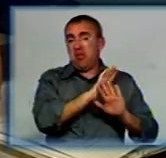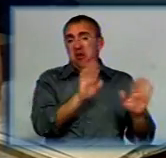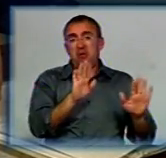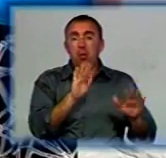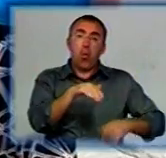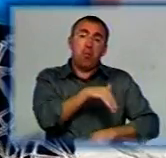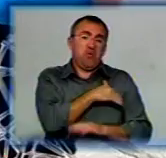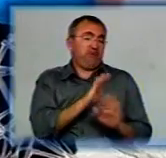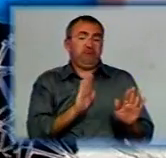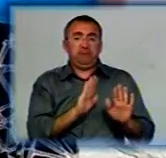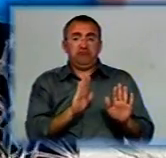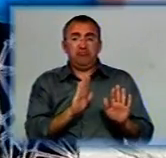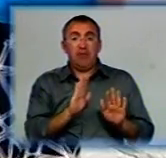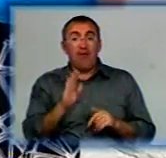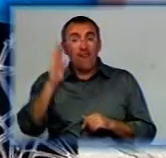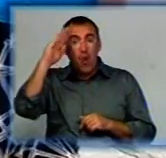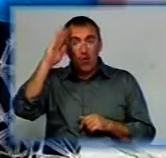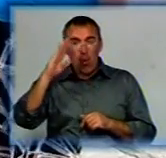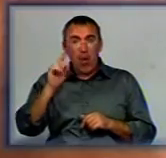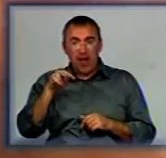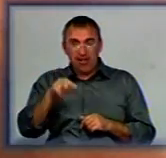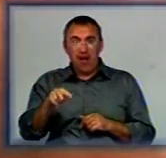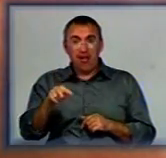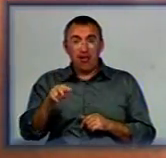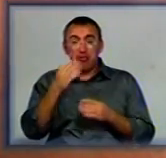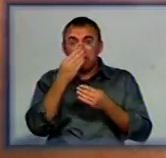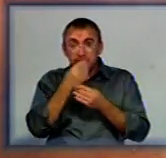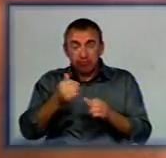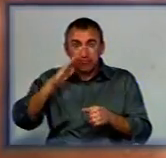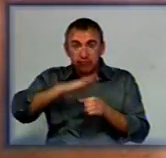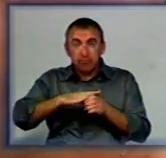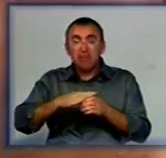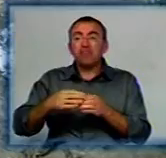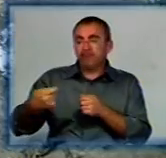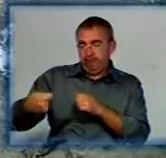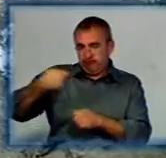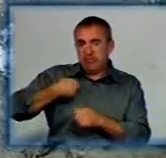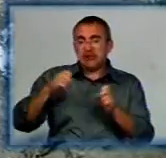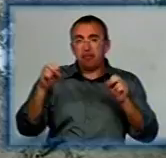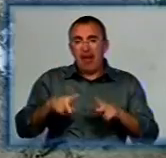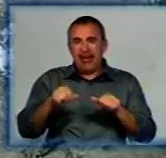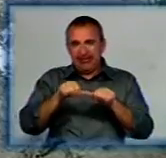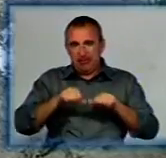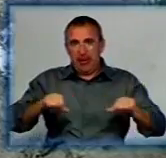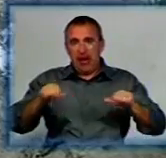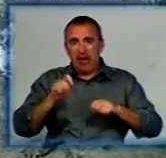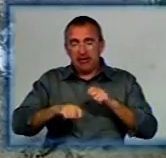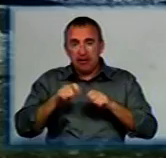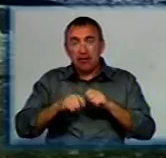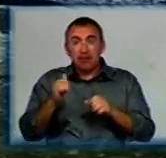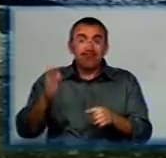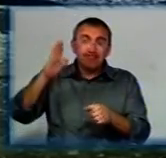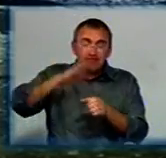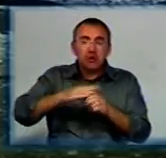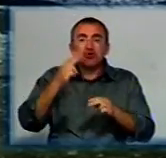комунальні. У міському водоканалі, говорять, заявку про зниклі люки отримали від спецінспекцій. І вже наступного дня накрили каналізаційні колодязі